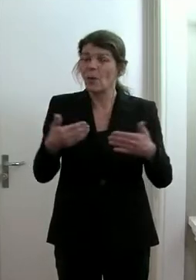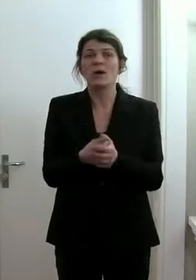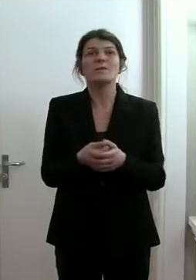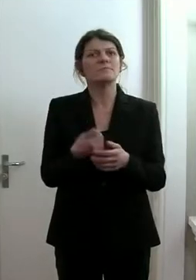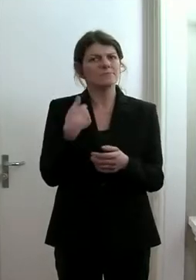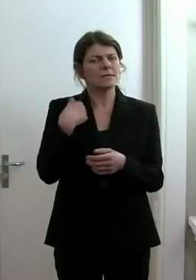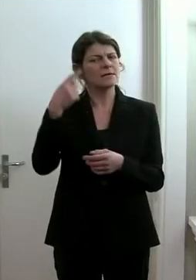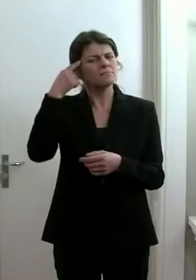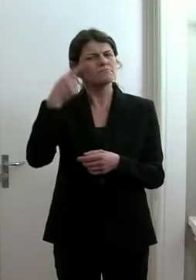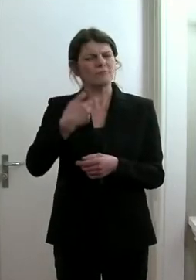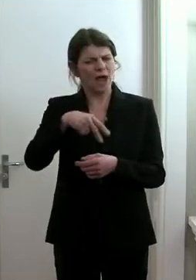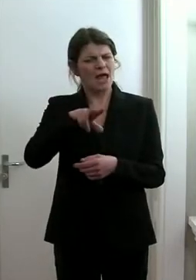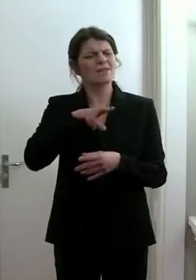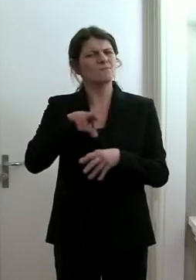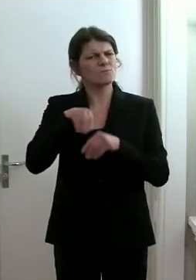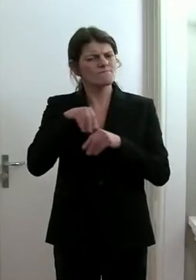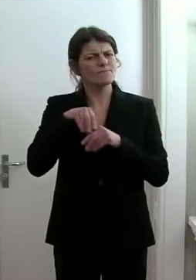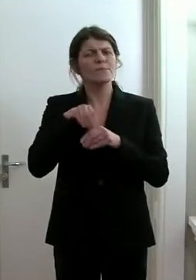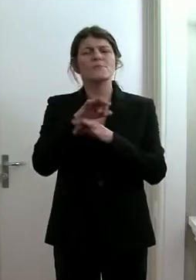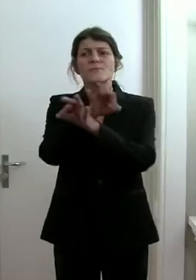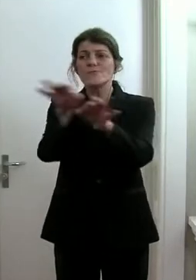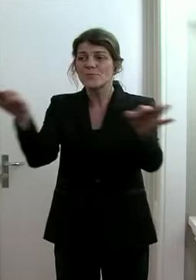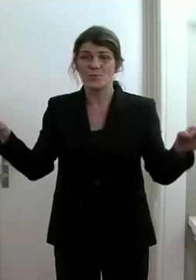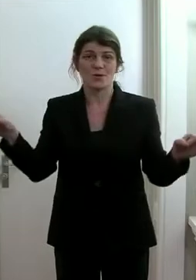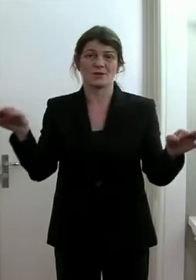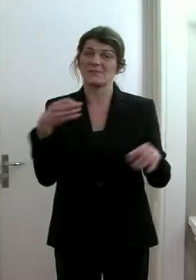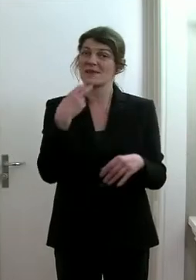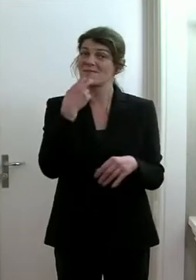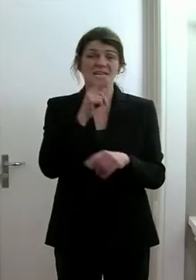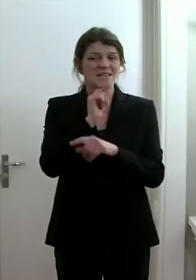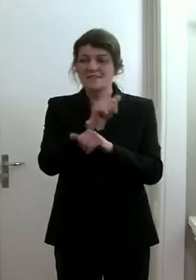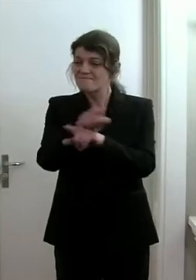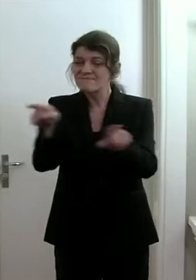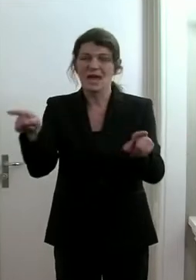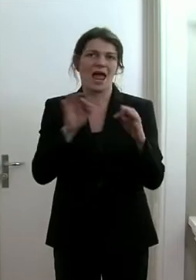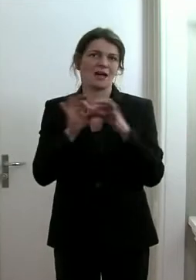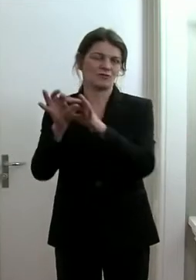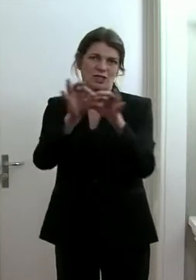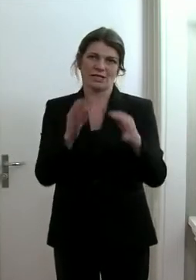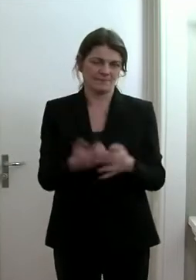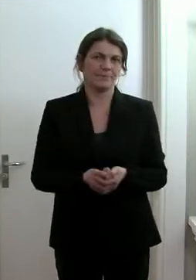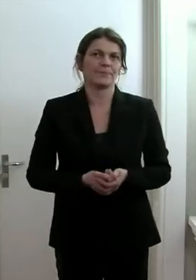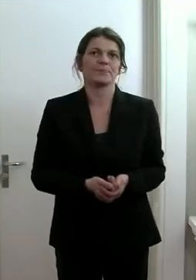Verantwortung dafür übernimmt, andere nicht anzustecken.